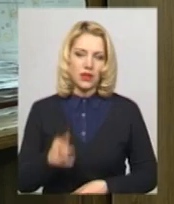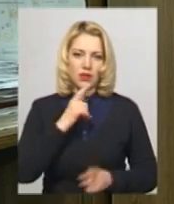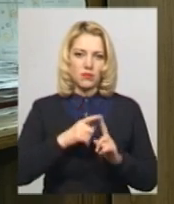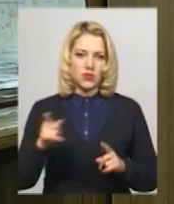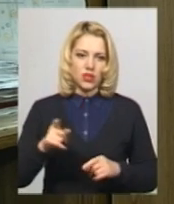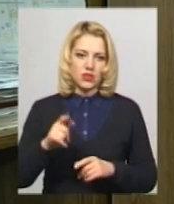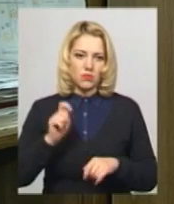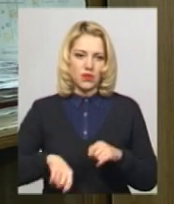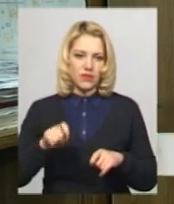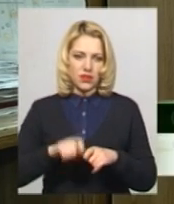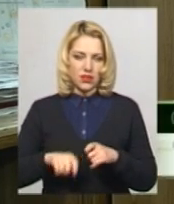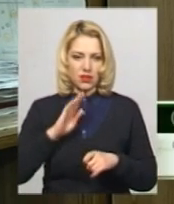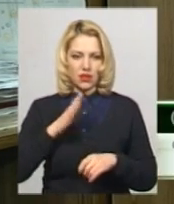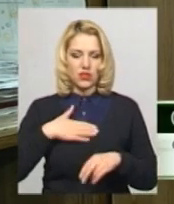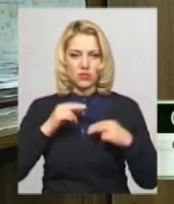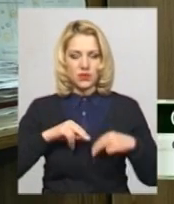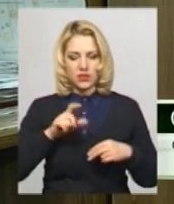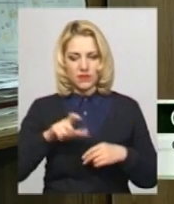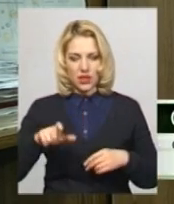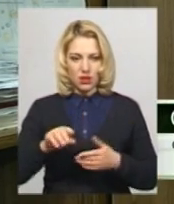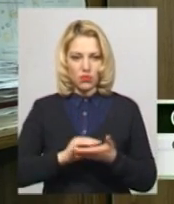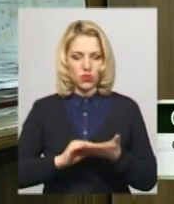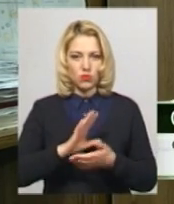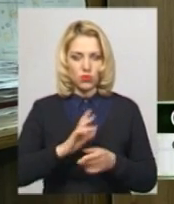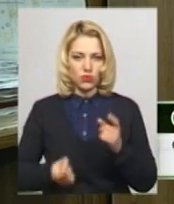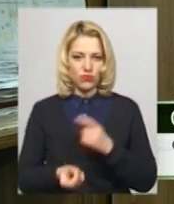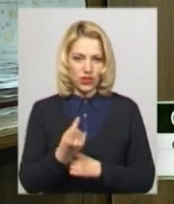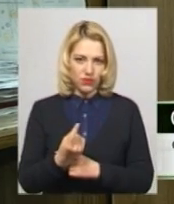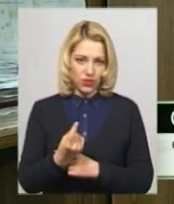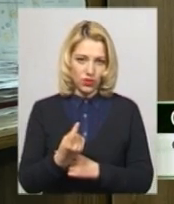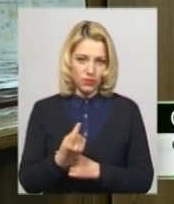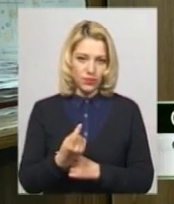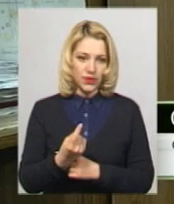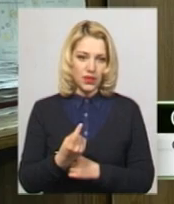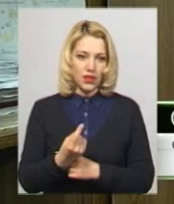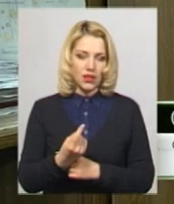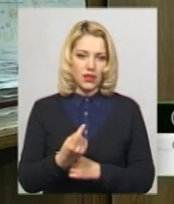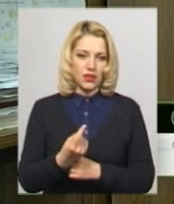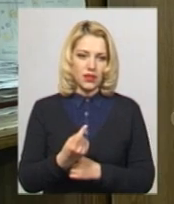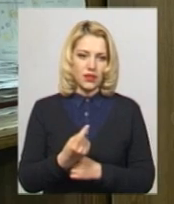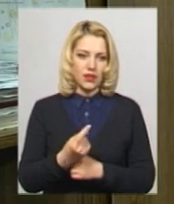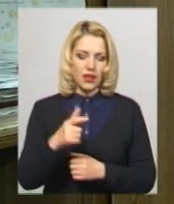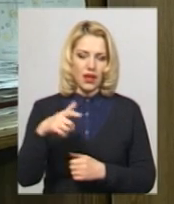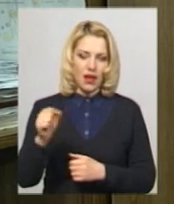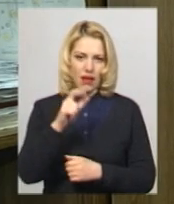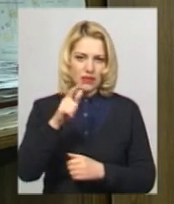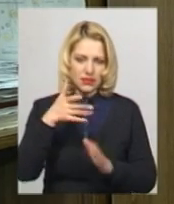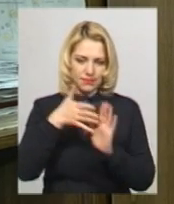перевірки нашими працівниками, повторюсь, було виявлено нещільність газової системи,